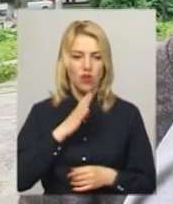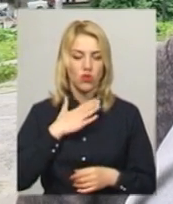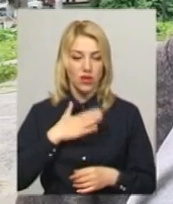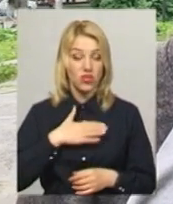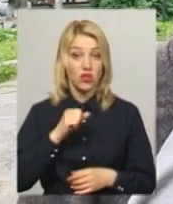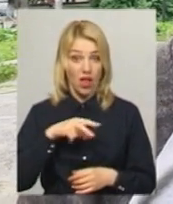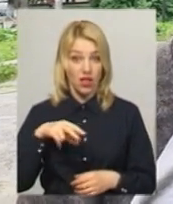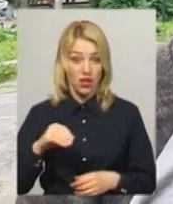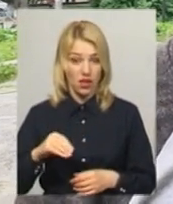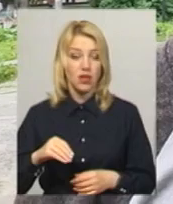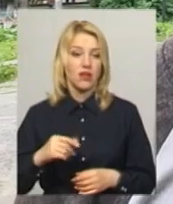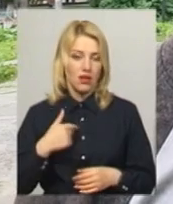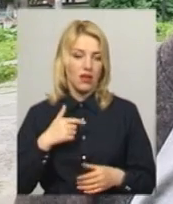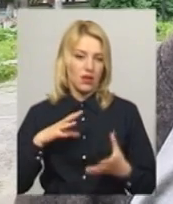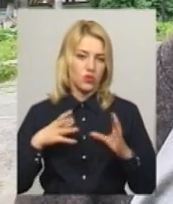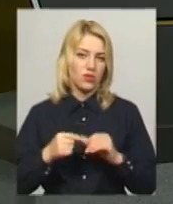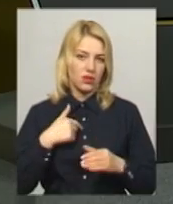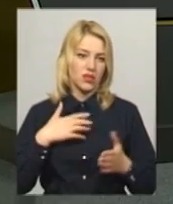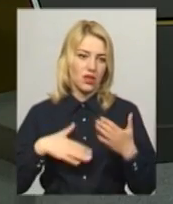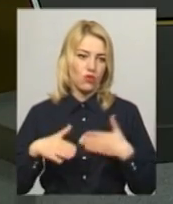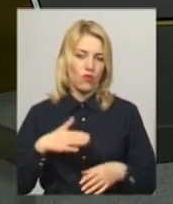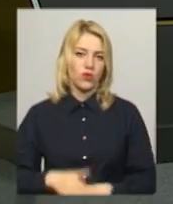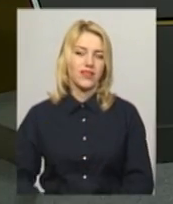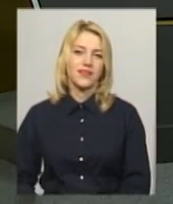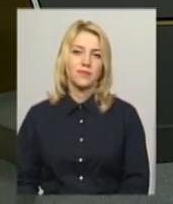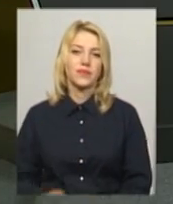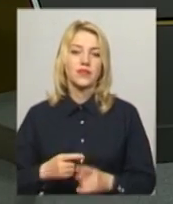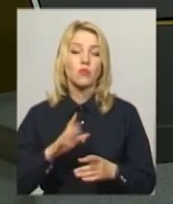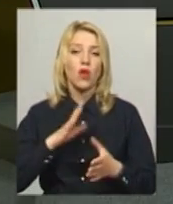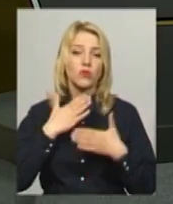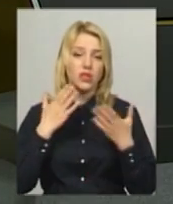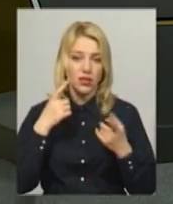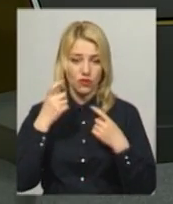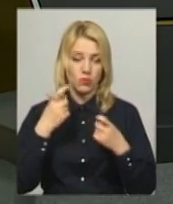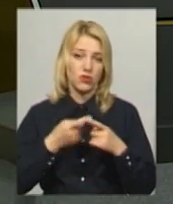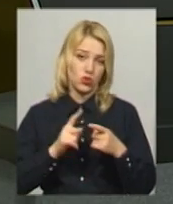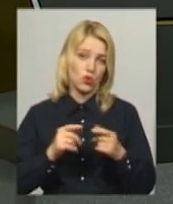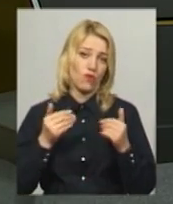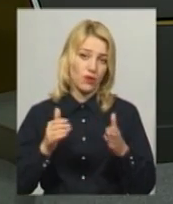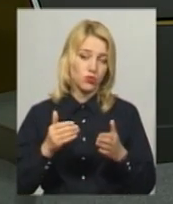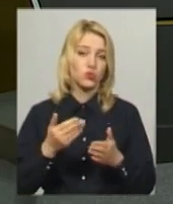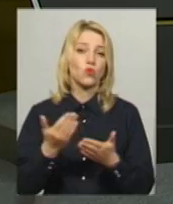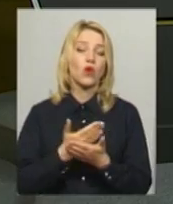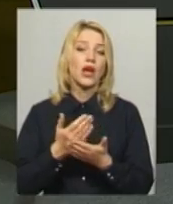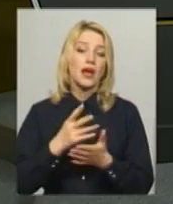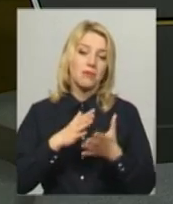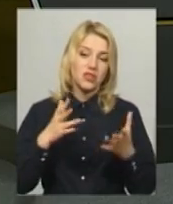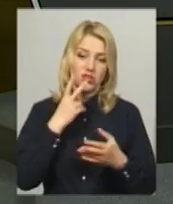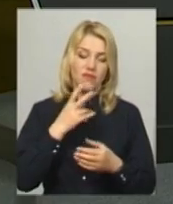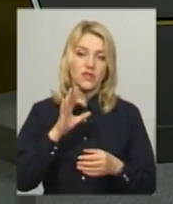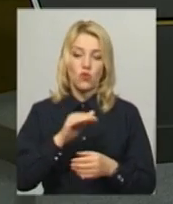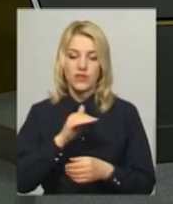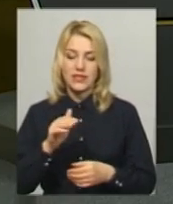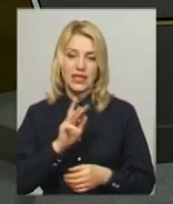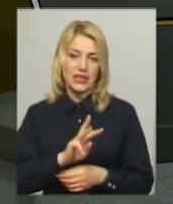Але результатом я задоволений. Це була остання інформація цього випуску. Більше дивіться на нашому офіційному сайті